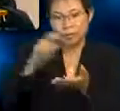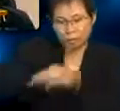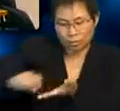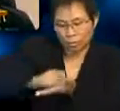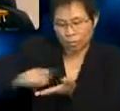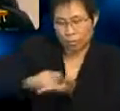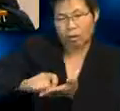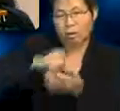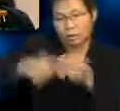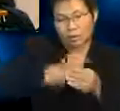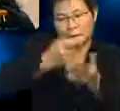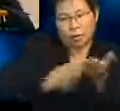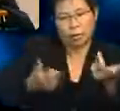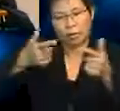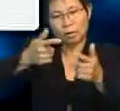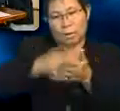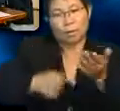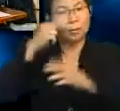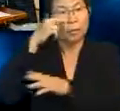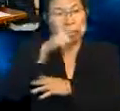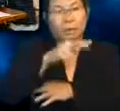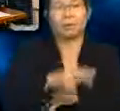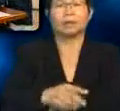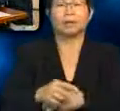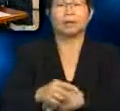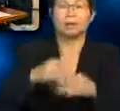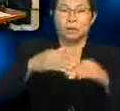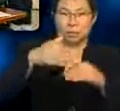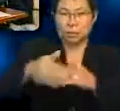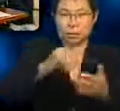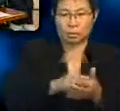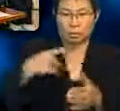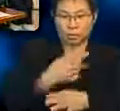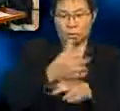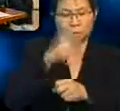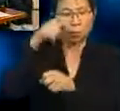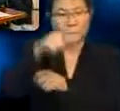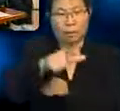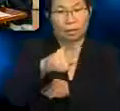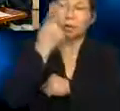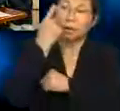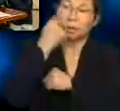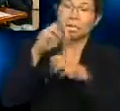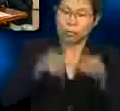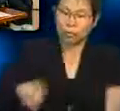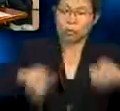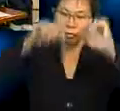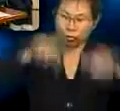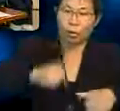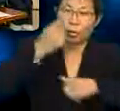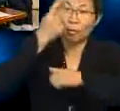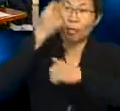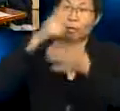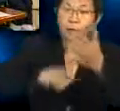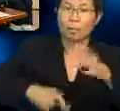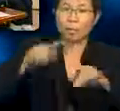Tentang apa yang diperhatikan oleh mereka Sebagai susulan Kita juga dapat melihat tadi Bahawa murid mampu memahami Apa